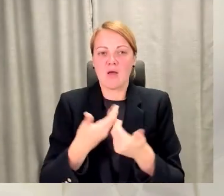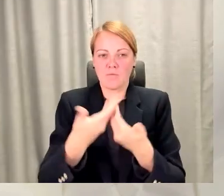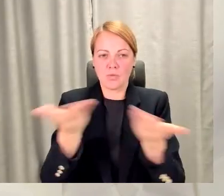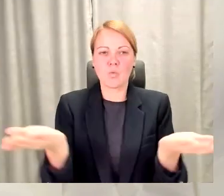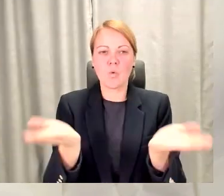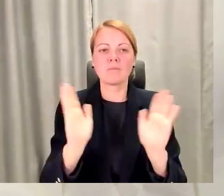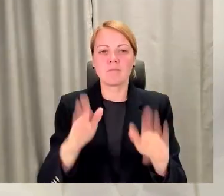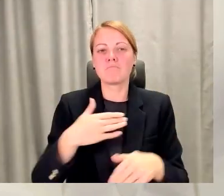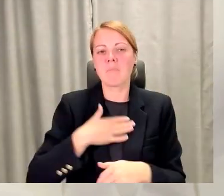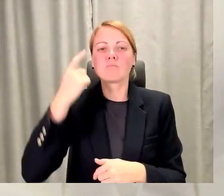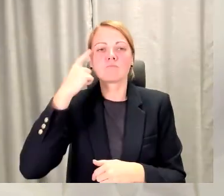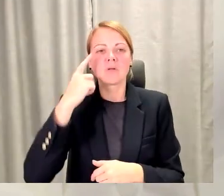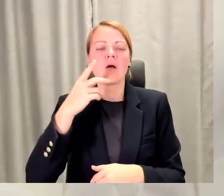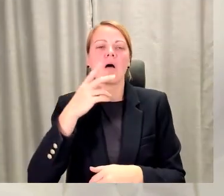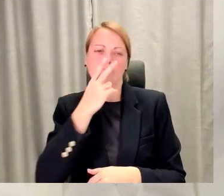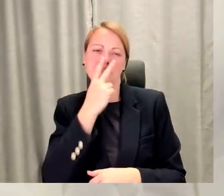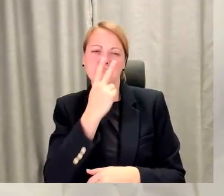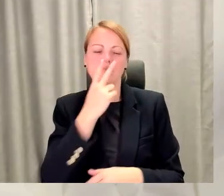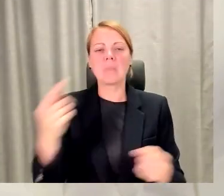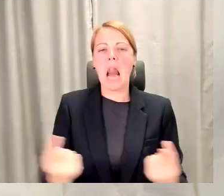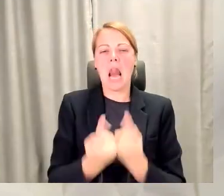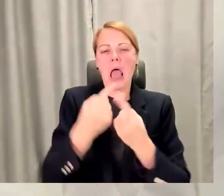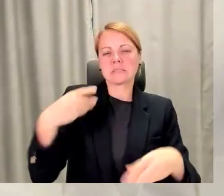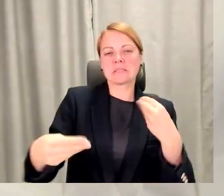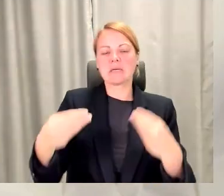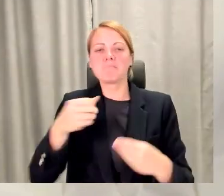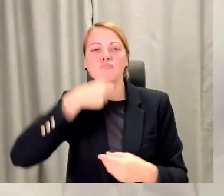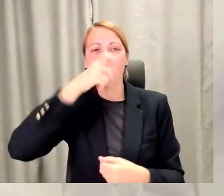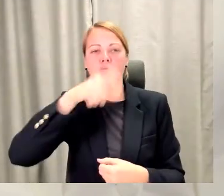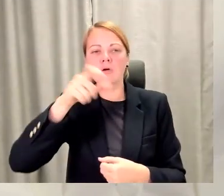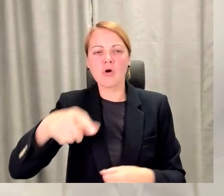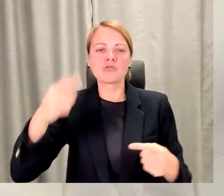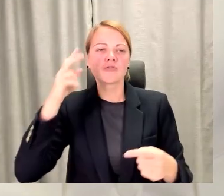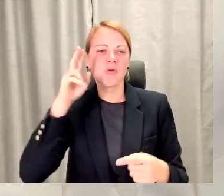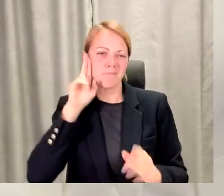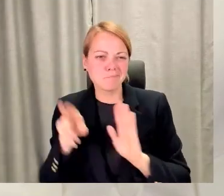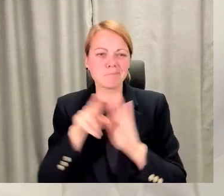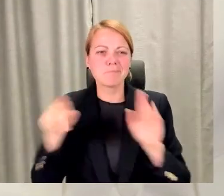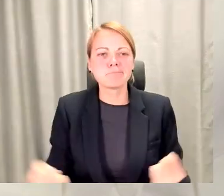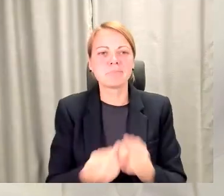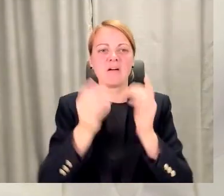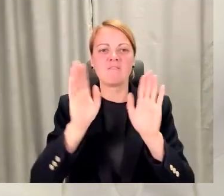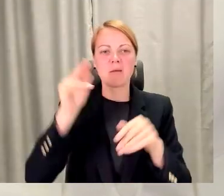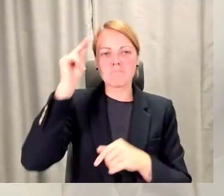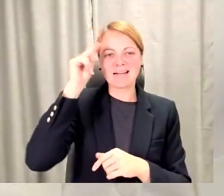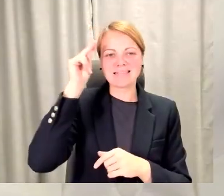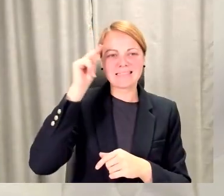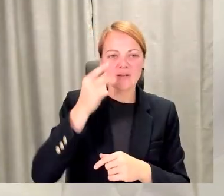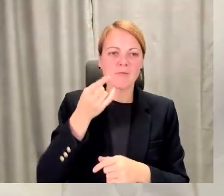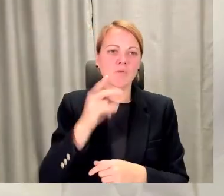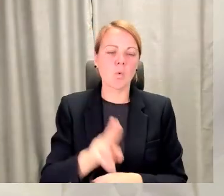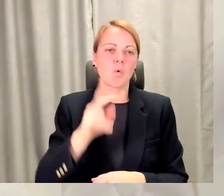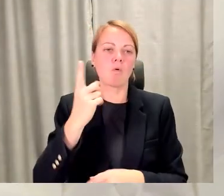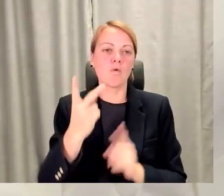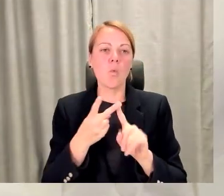elastīgi, lai pieaugušie varētu piemēroties un mācīties. Un vēl viena lieta, kas man